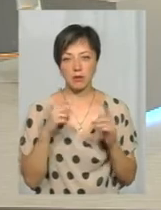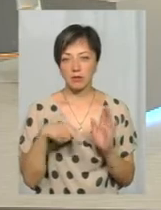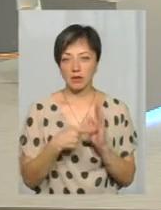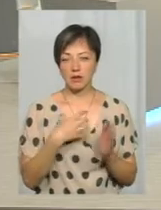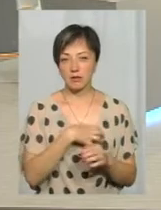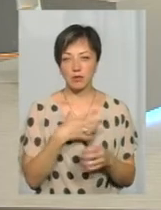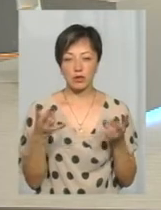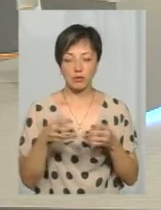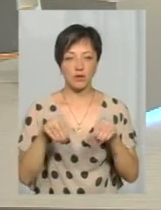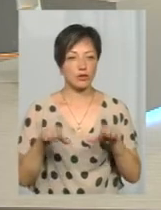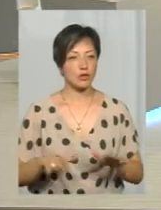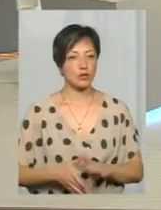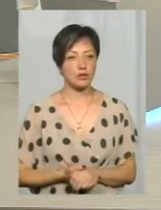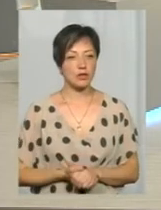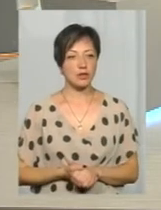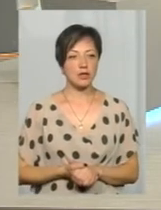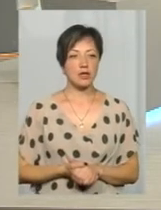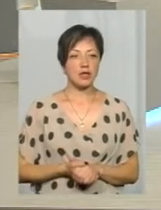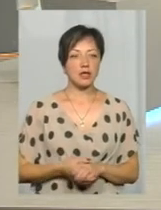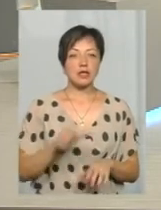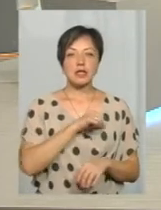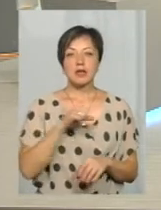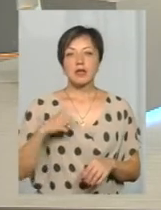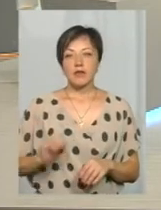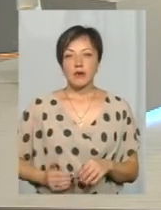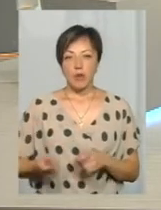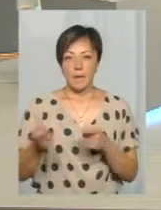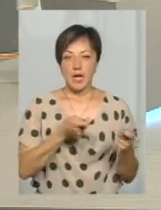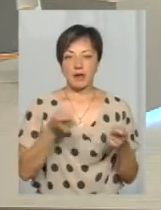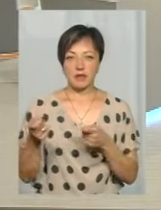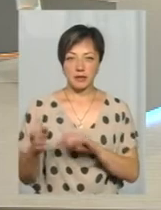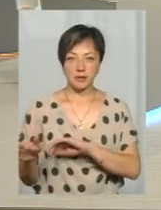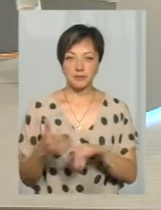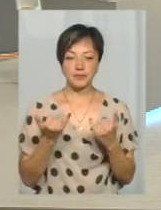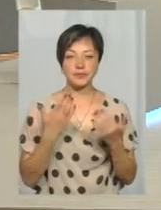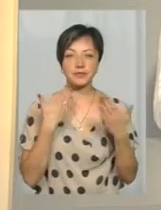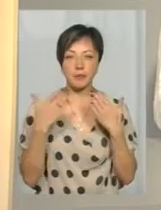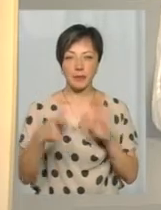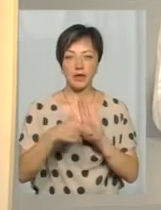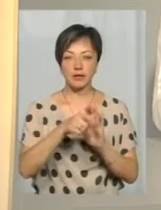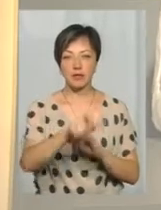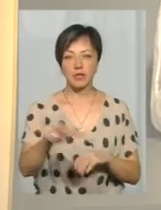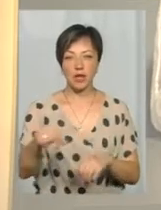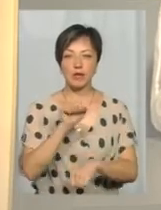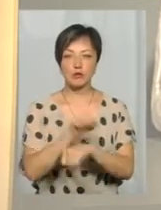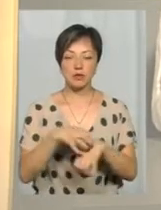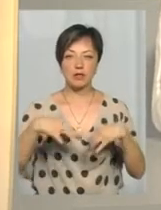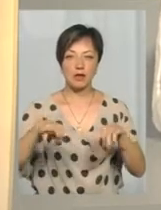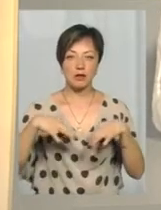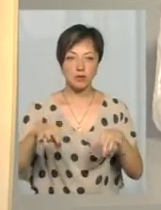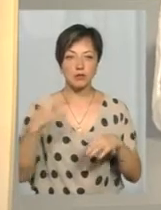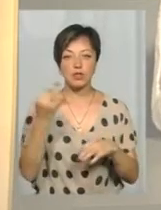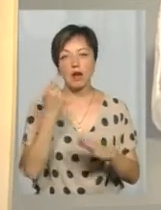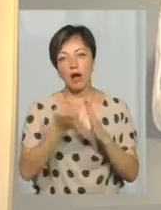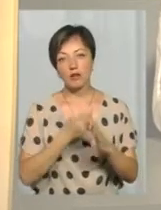скажімо, повинно вирішуватися самими, навіть, перевізниками. Нині ми поспілкувалися із пасажирами на зупинці громадського транспорту,